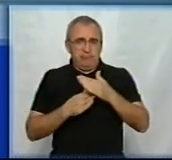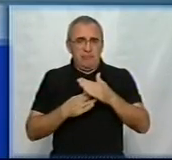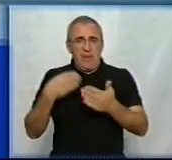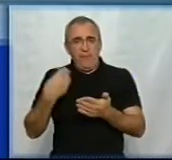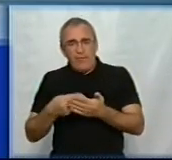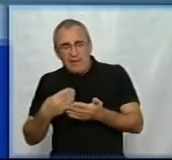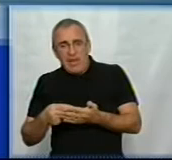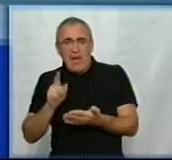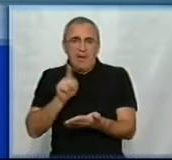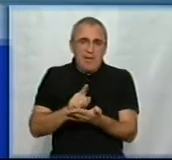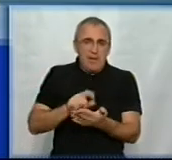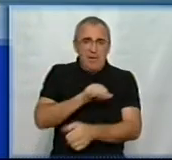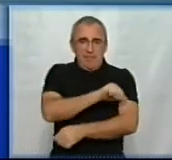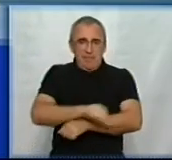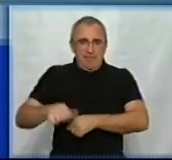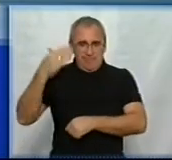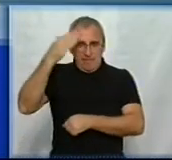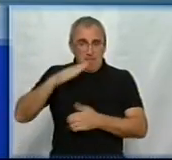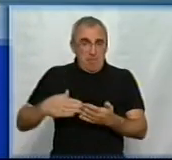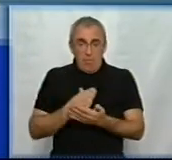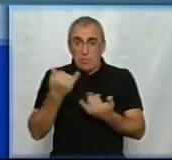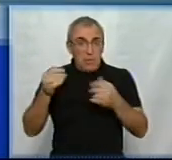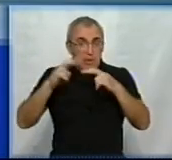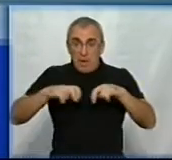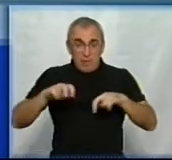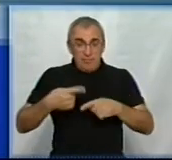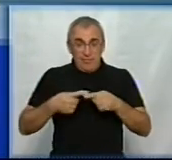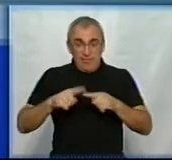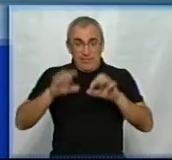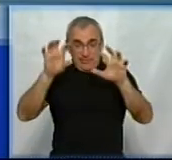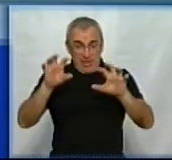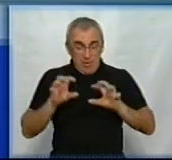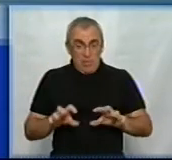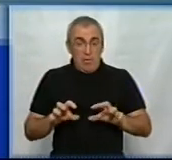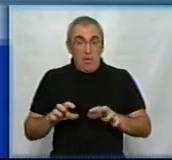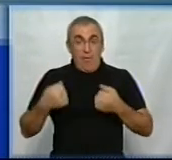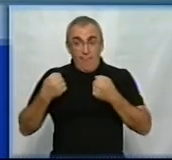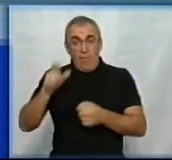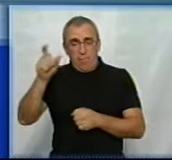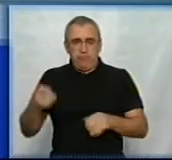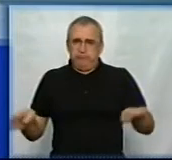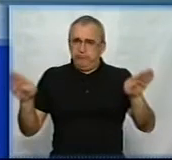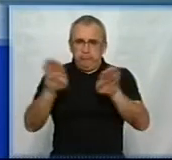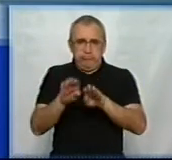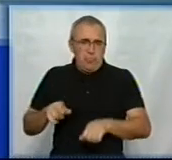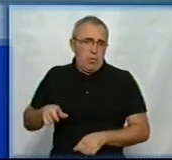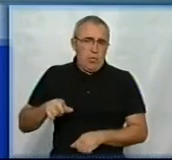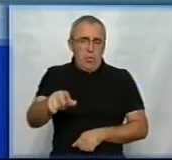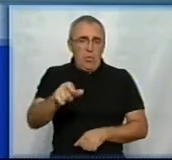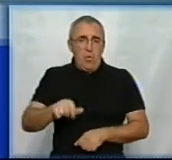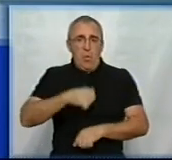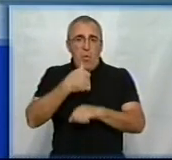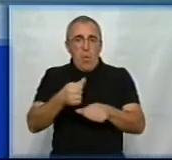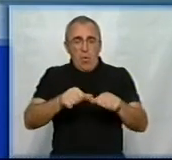фінансів, податкової і митної політики сьогодні не розгляне відповідні законопроекти, водії перекриють дороги. Голова